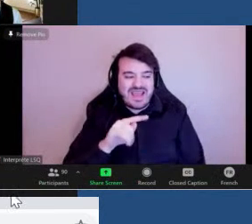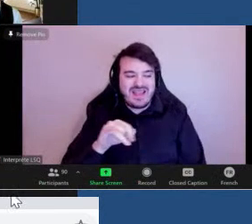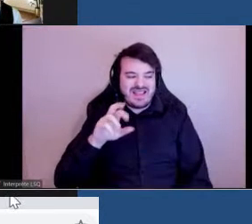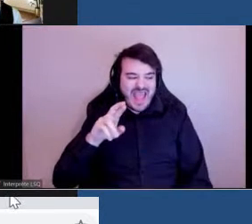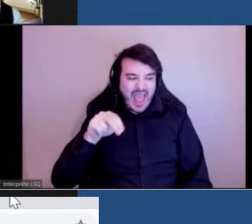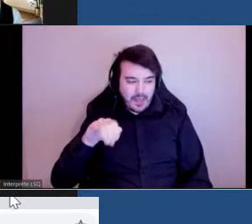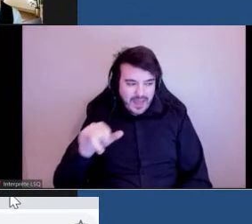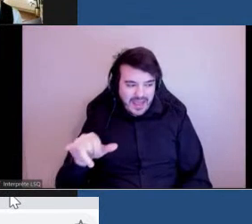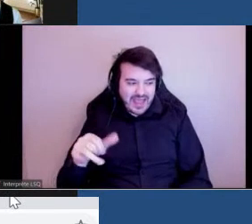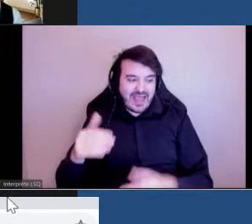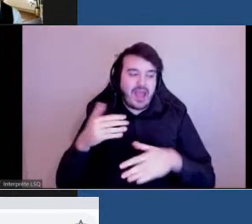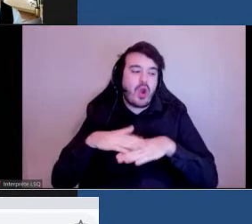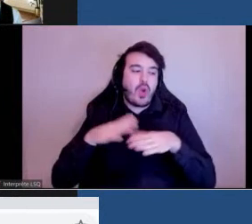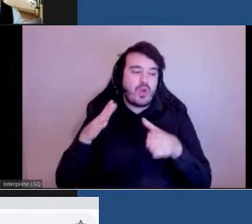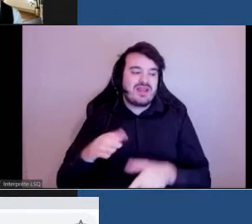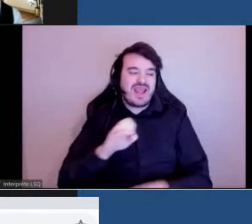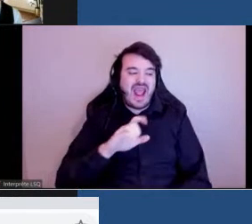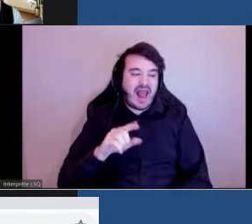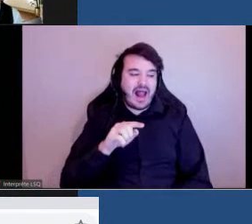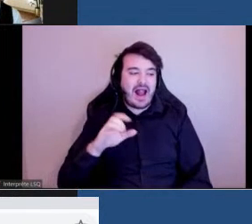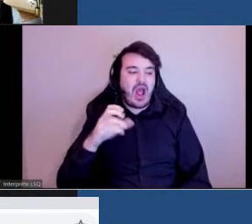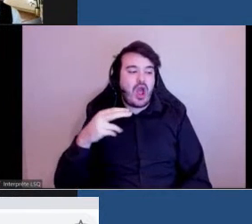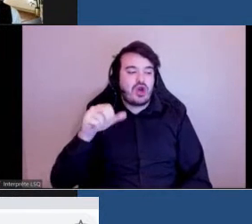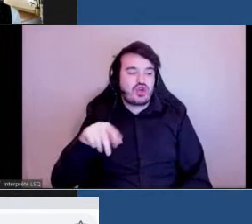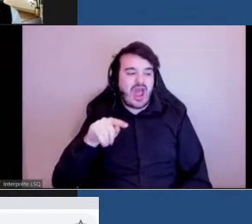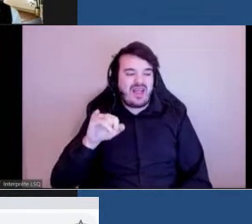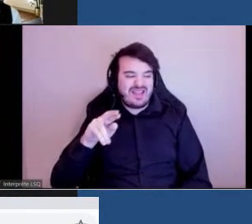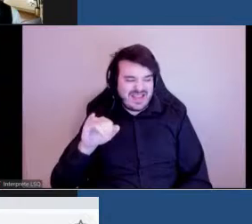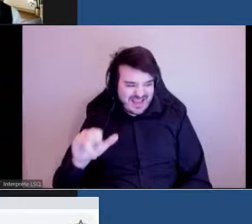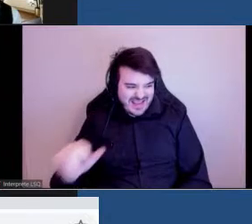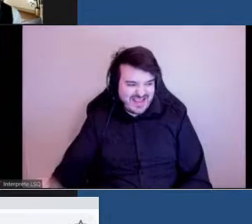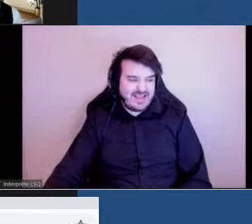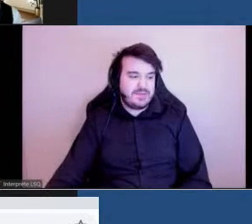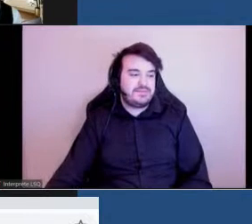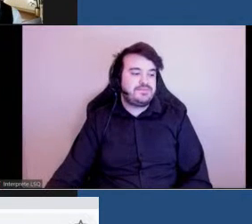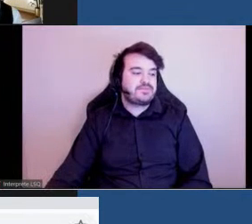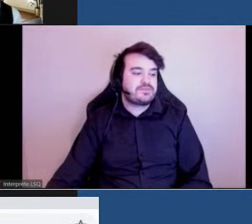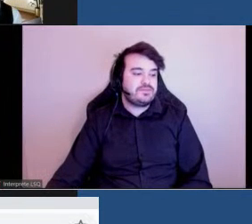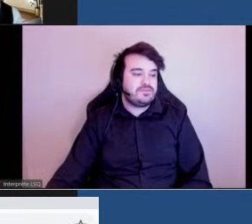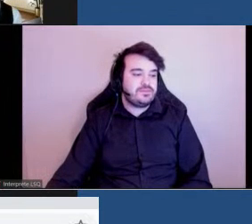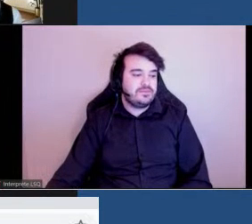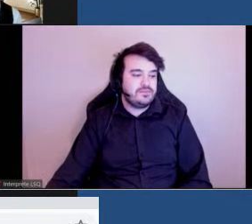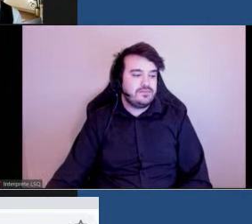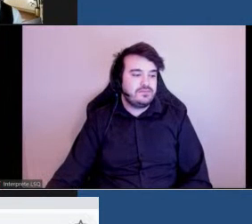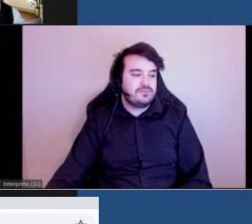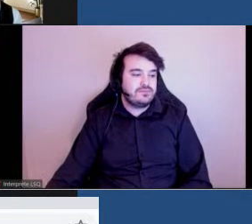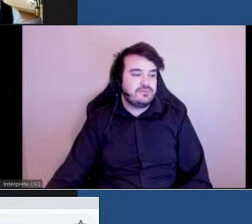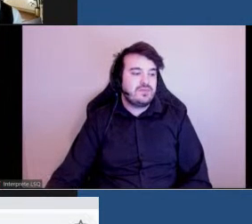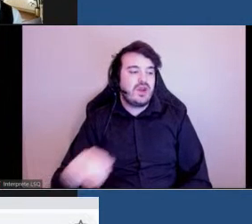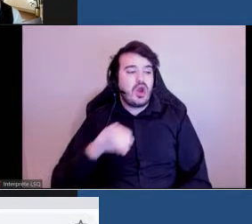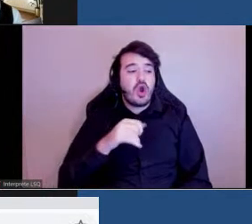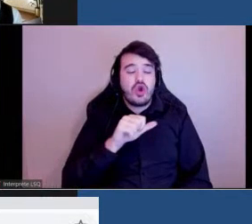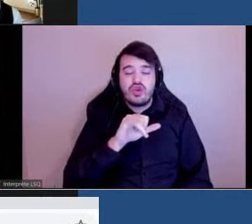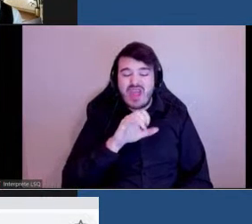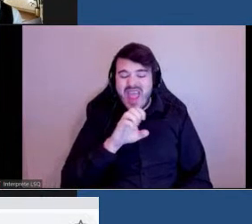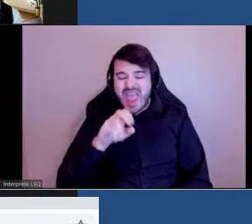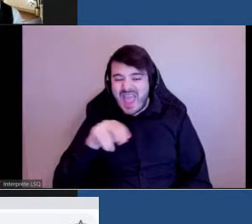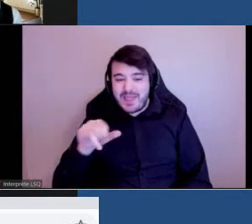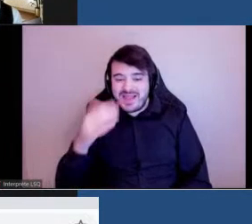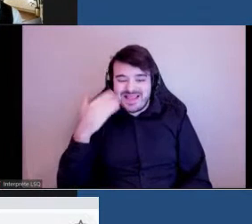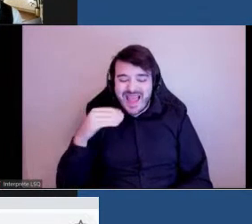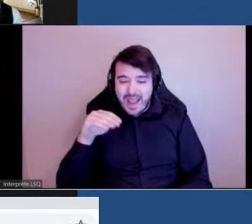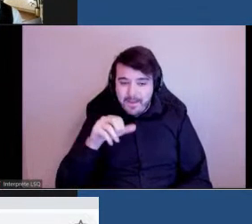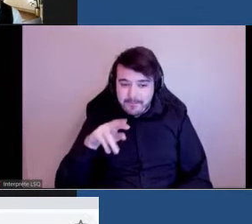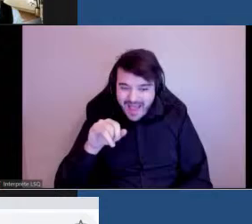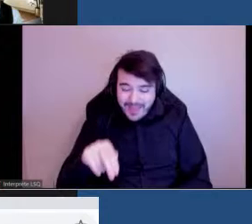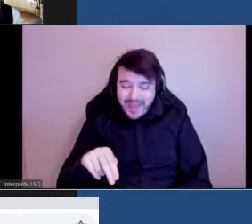Valdemara, Jenny Saint-Martin et de notre équipe de leadership,